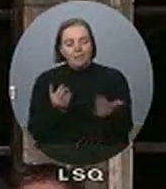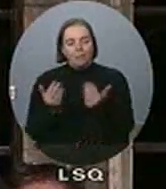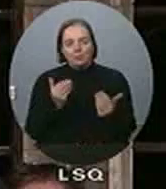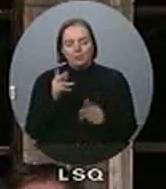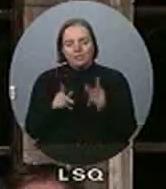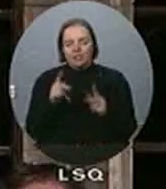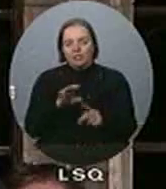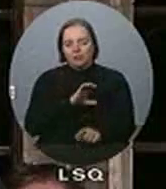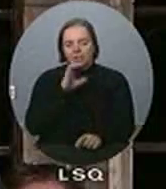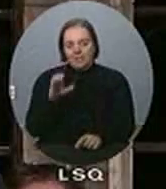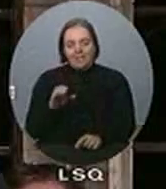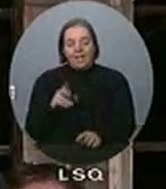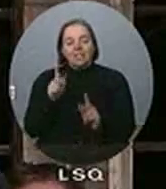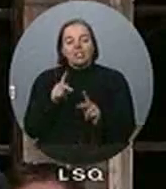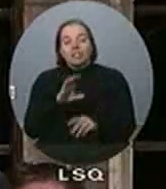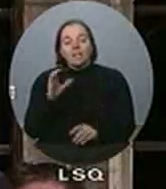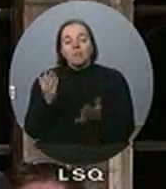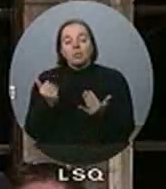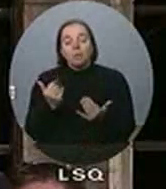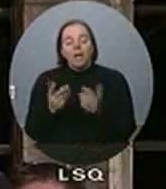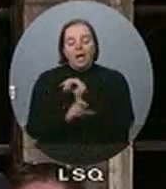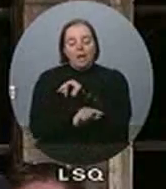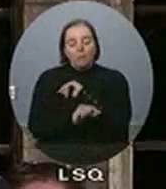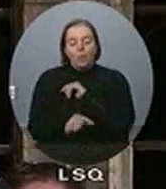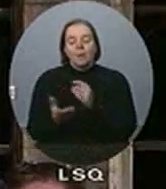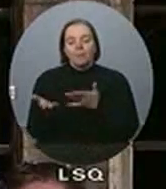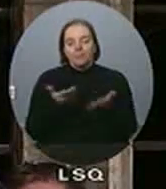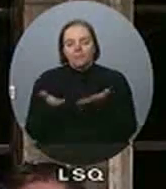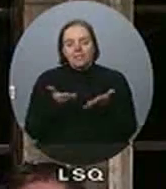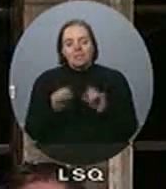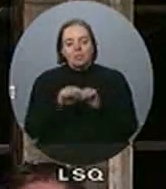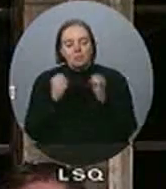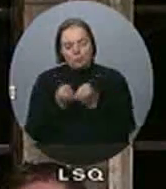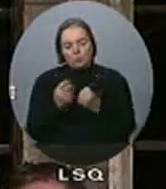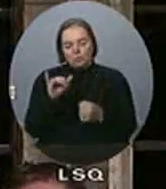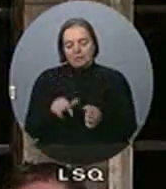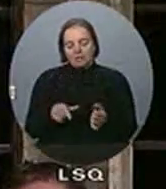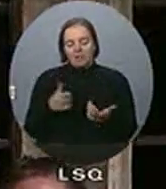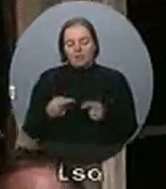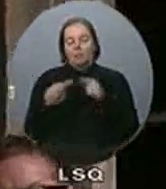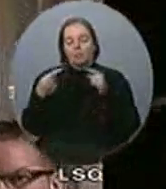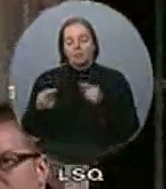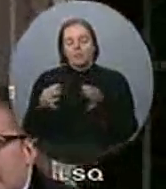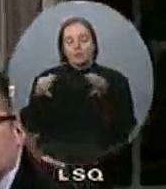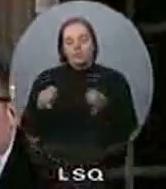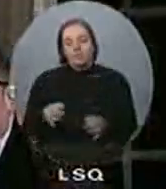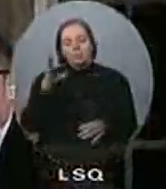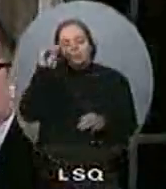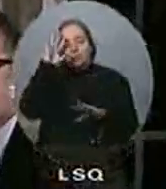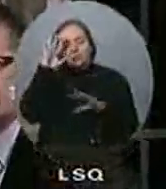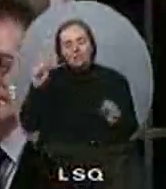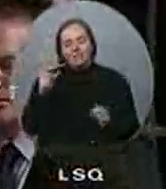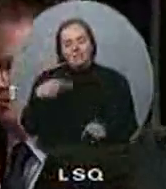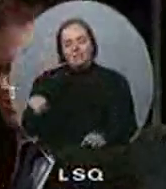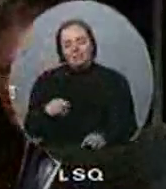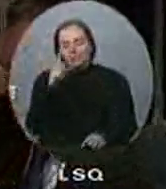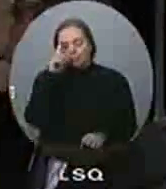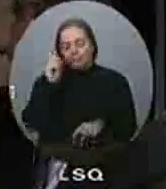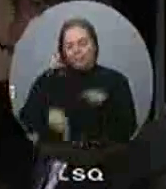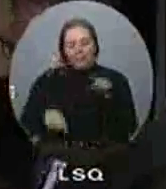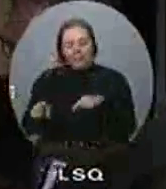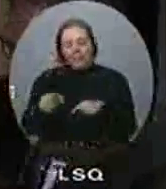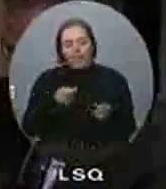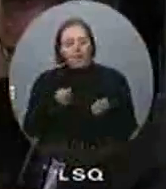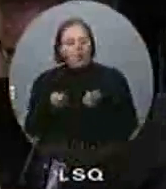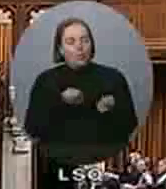Canadiens qui ont besoin d'emplois et de services sociaux. L'opposition officielle, Monsieur le Président, est manifestement inapte à gouverner.